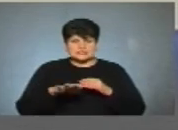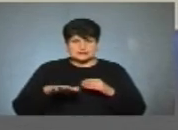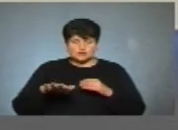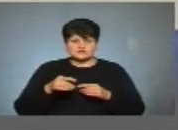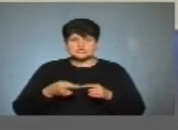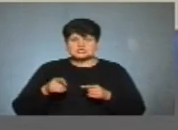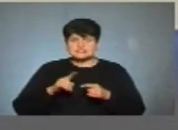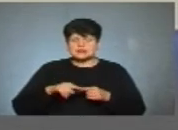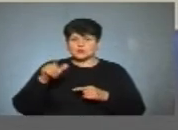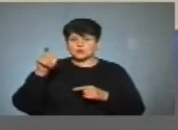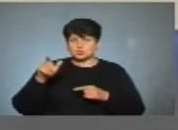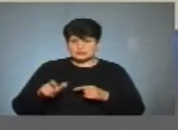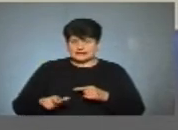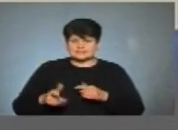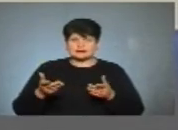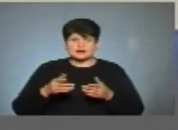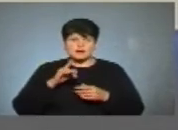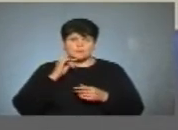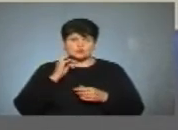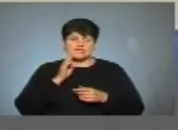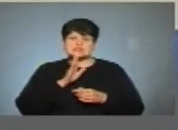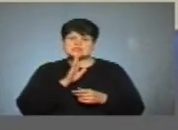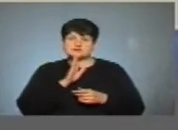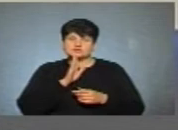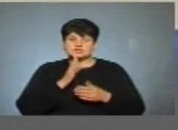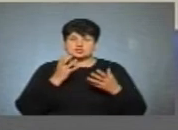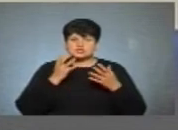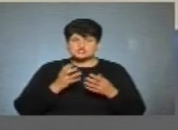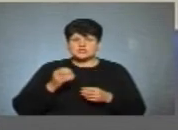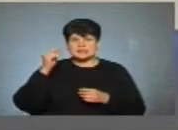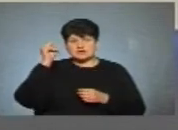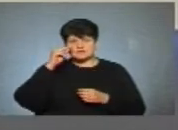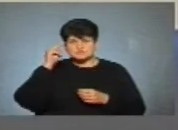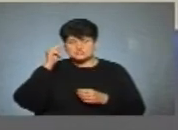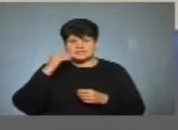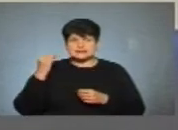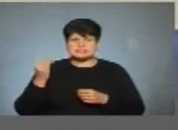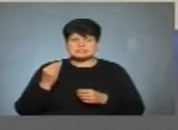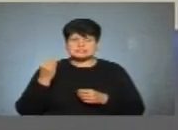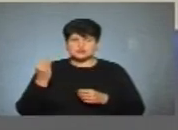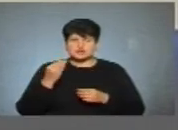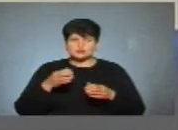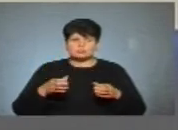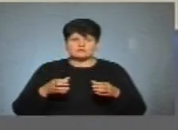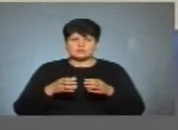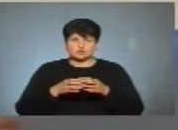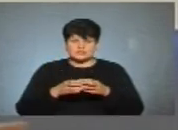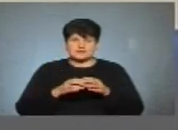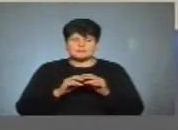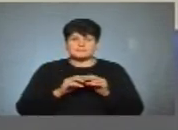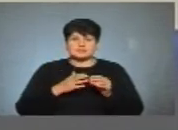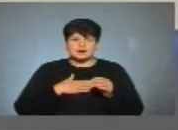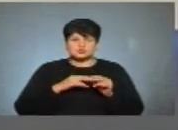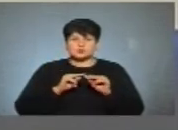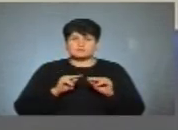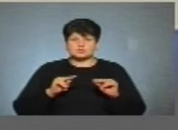людина, яка молода дівчина, яка ще навчається на історичному факультеті нашого